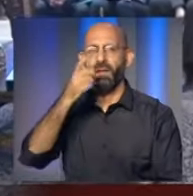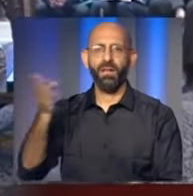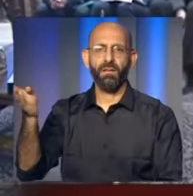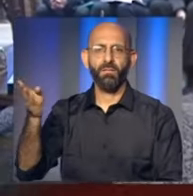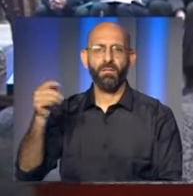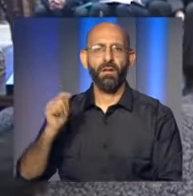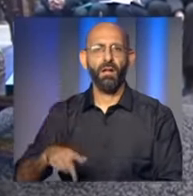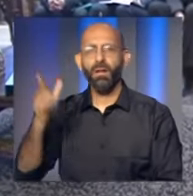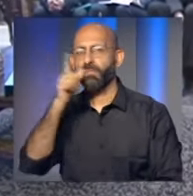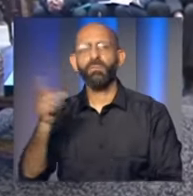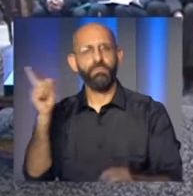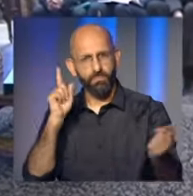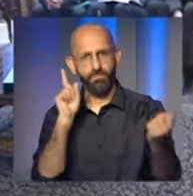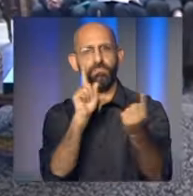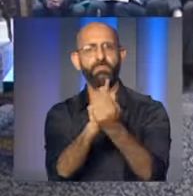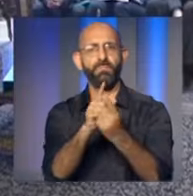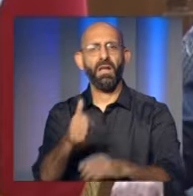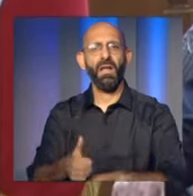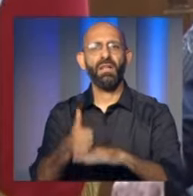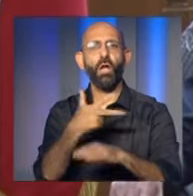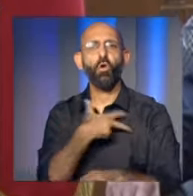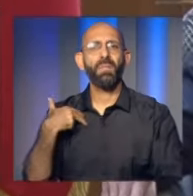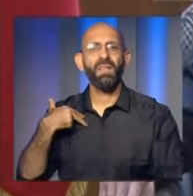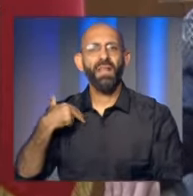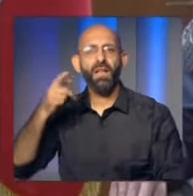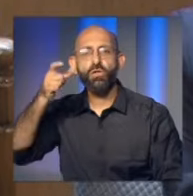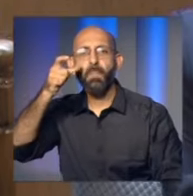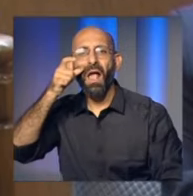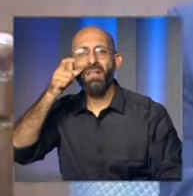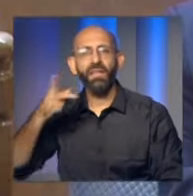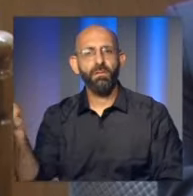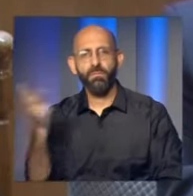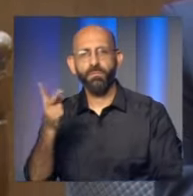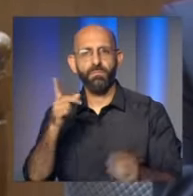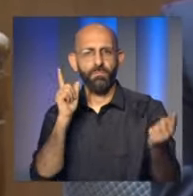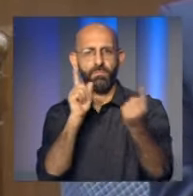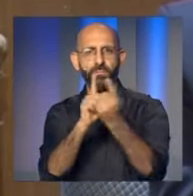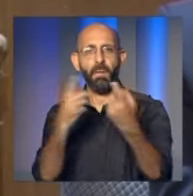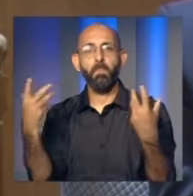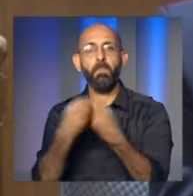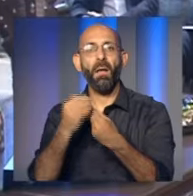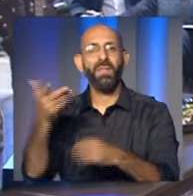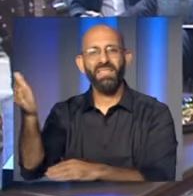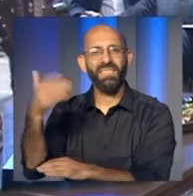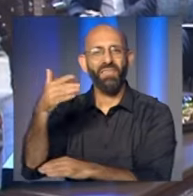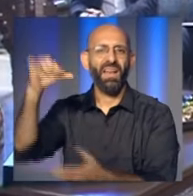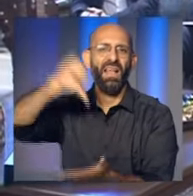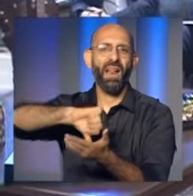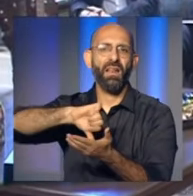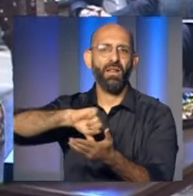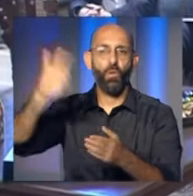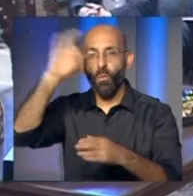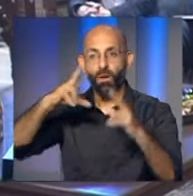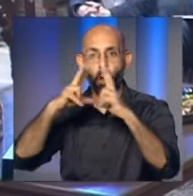التقى رئيس مجلس النواب نبيه بري وتم عرض للأوضاع العامة في لبنان والمنطقة على ضوء مواصلة